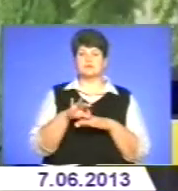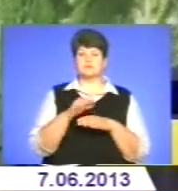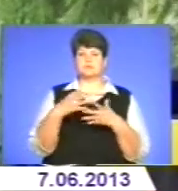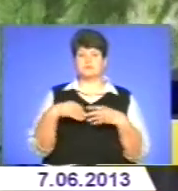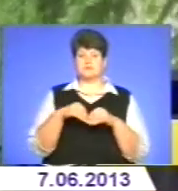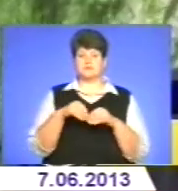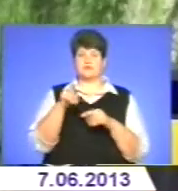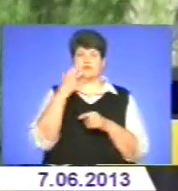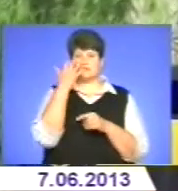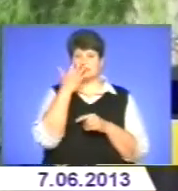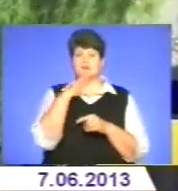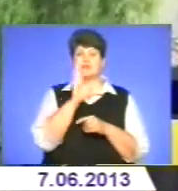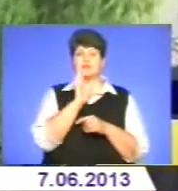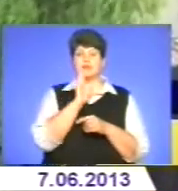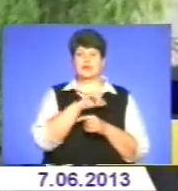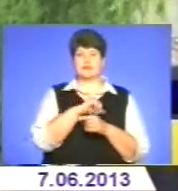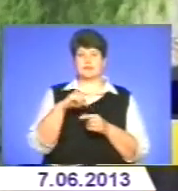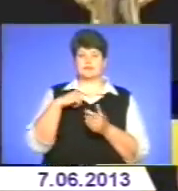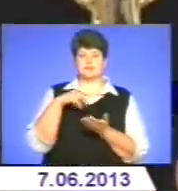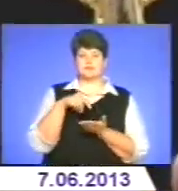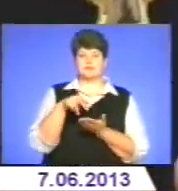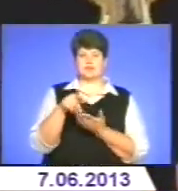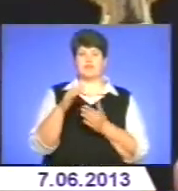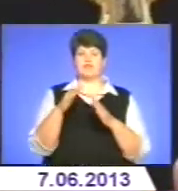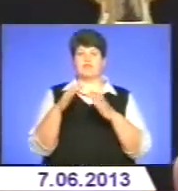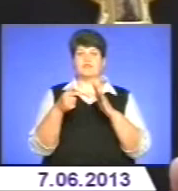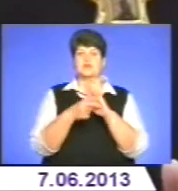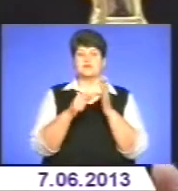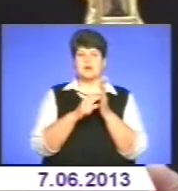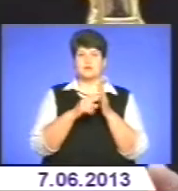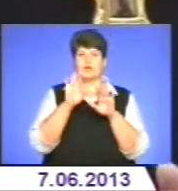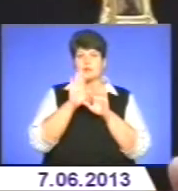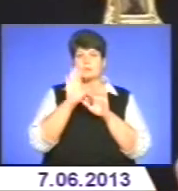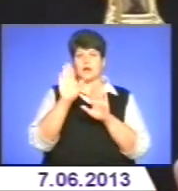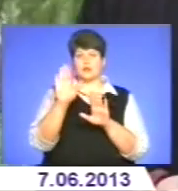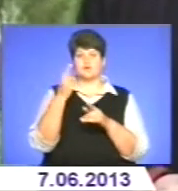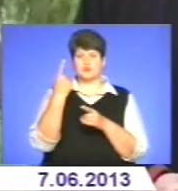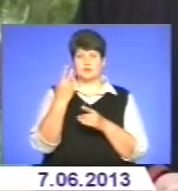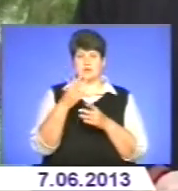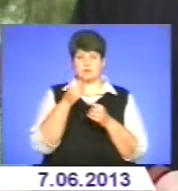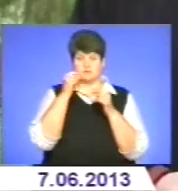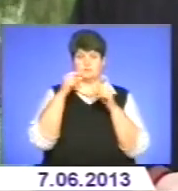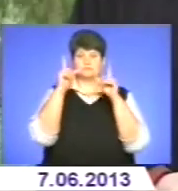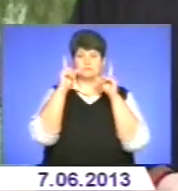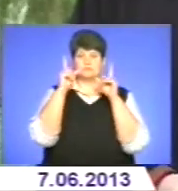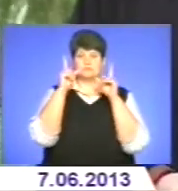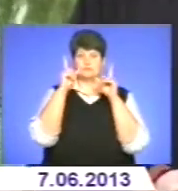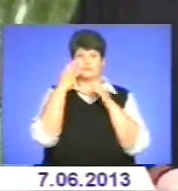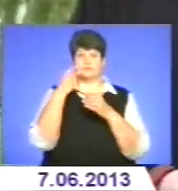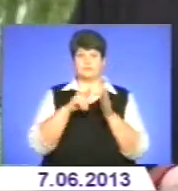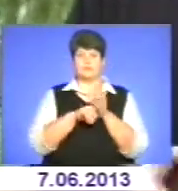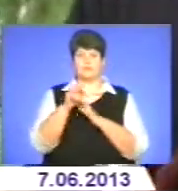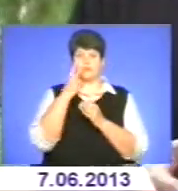незряча жінка, яка самостійно зайшла до кімнати, де була святиня, і приклавшись до неї, прозріла. Князь одразу вирушив до